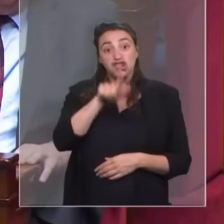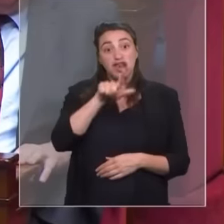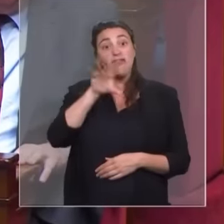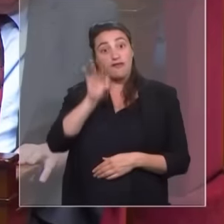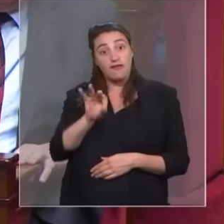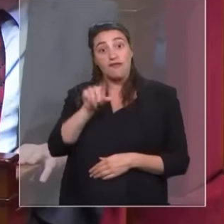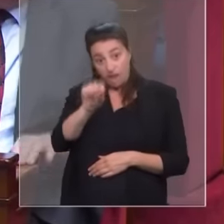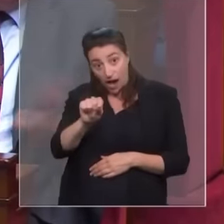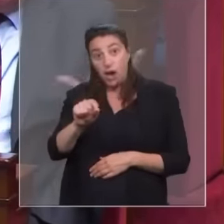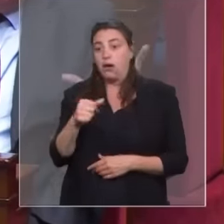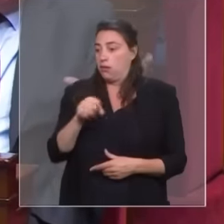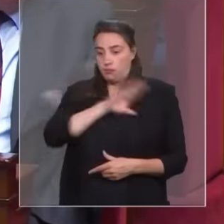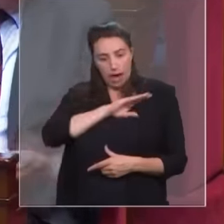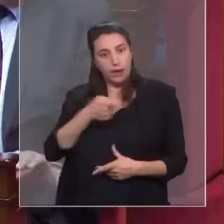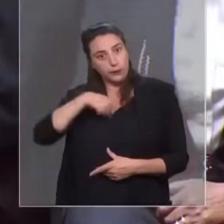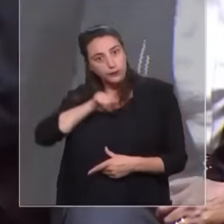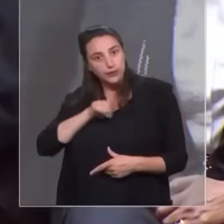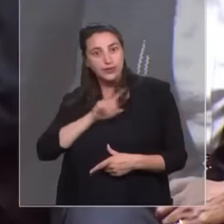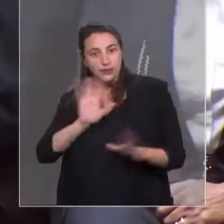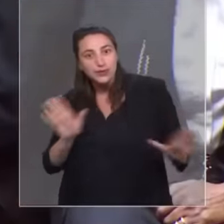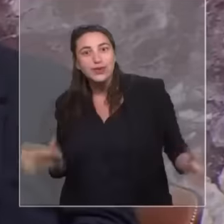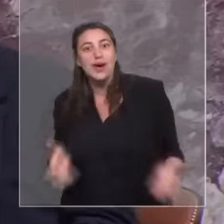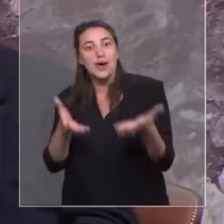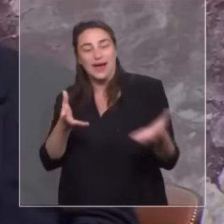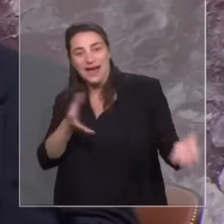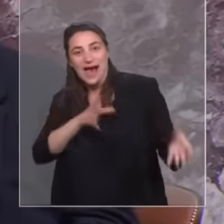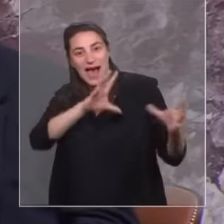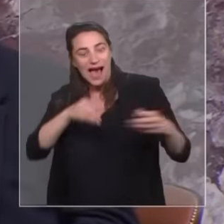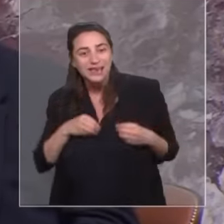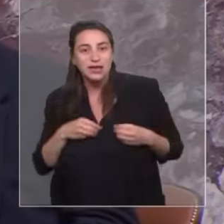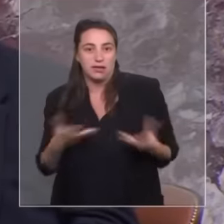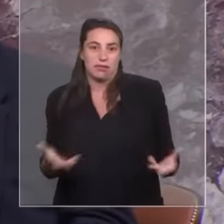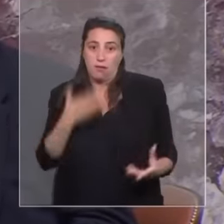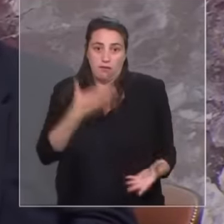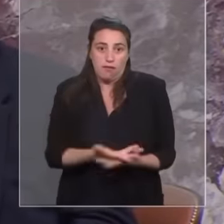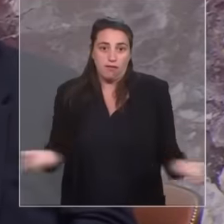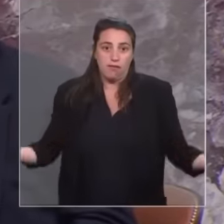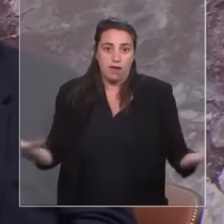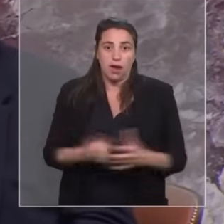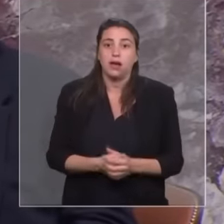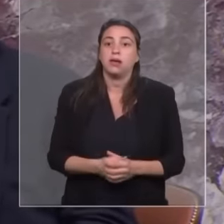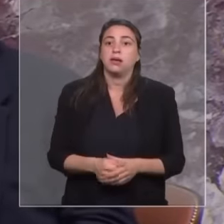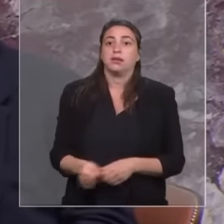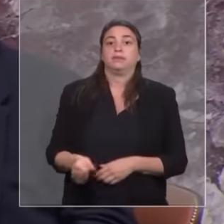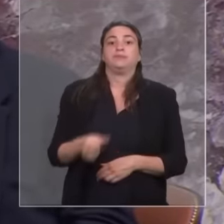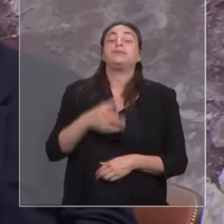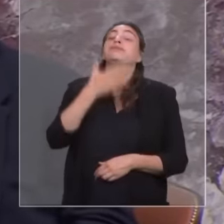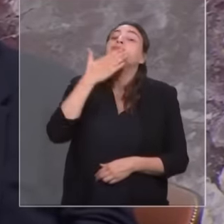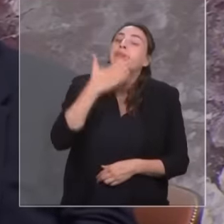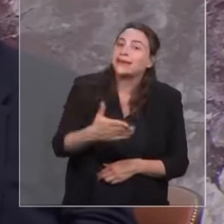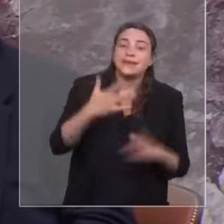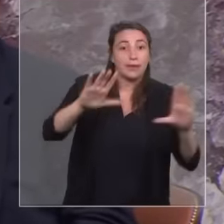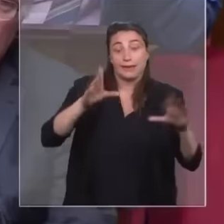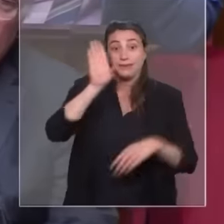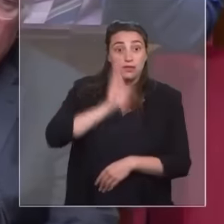partenaires africains. Je vous remercie. Je vous remercie, Madame la Ministre. Monsieur Lecoq. Merci, Madame la Présidente. Madame la Ministre, entendez ce que